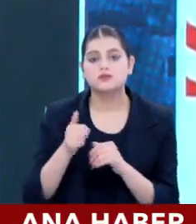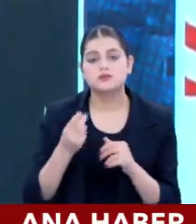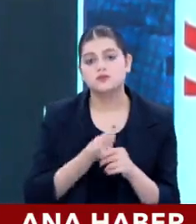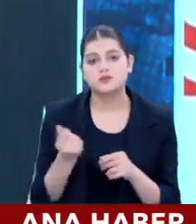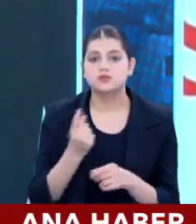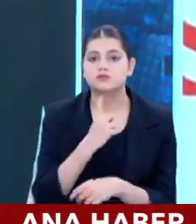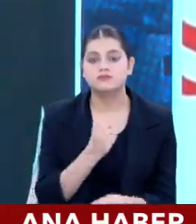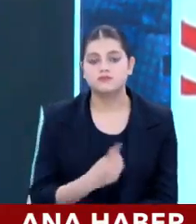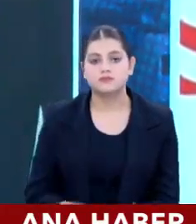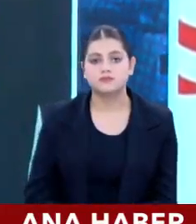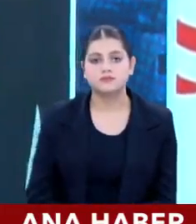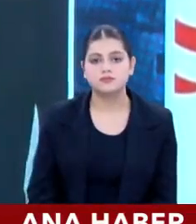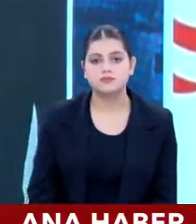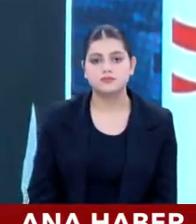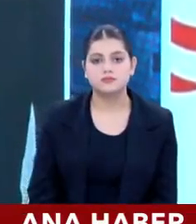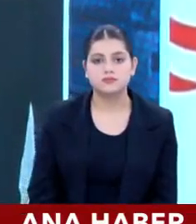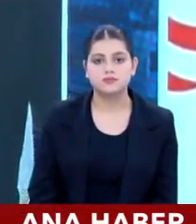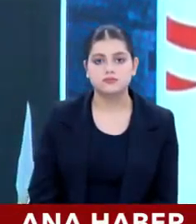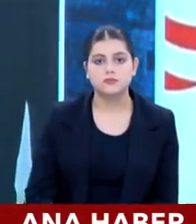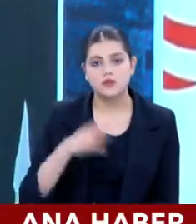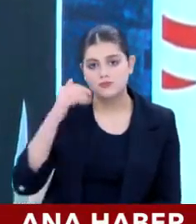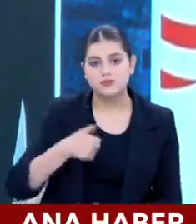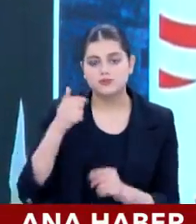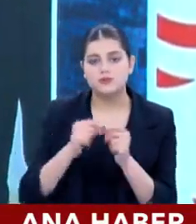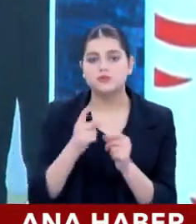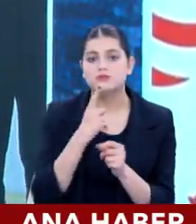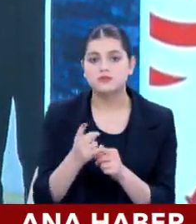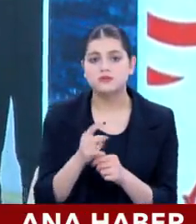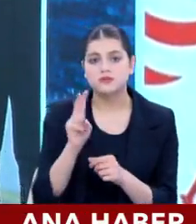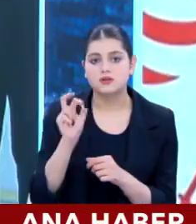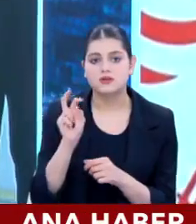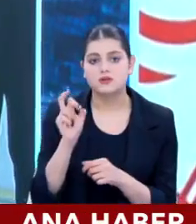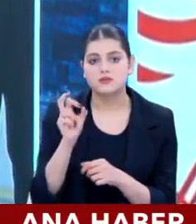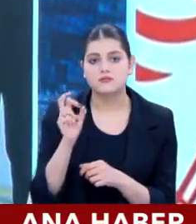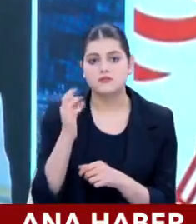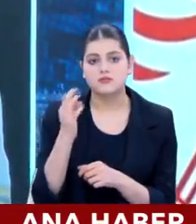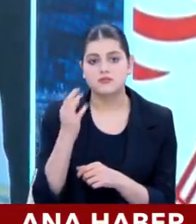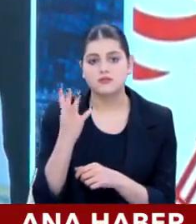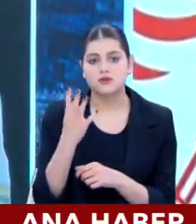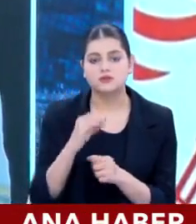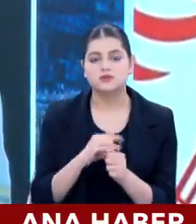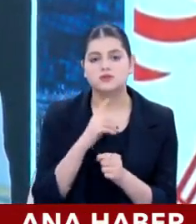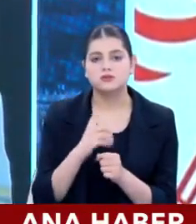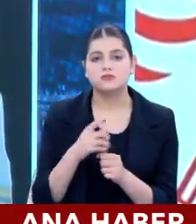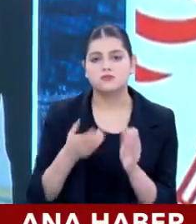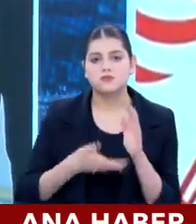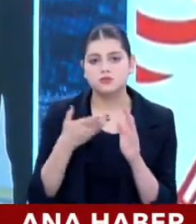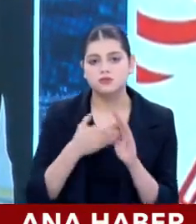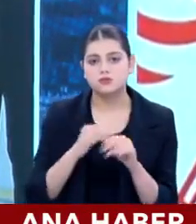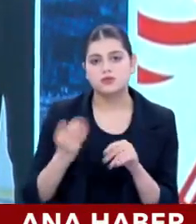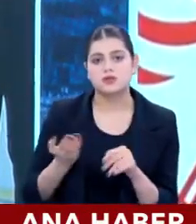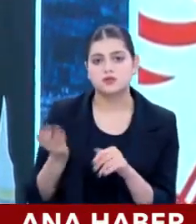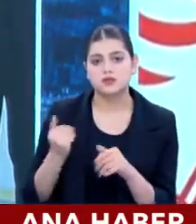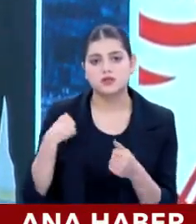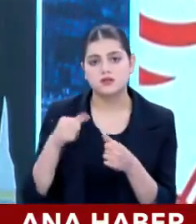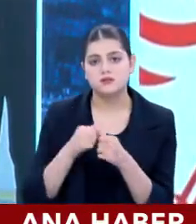çıkacaksınız oradan? Yani Biden zaten dün söyledi ya bakın dedi 2005'te bir şekilde boşaltılan gazlerin